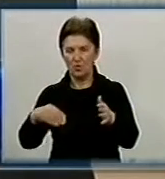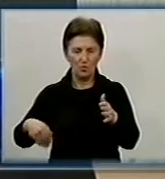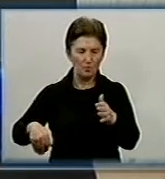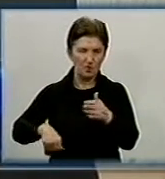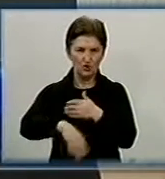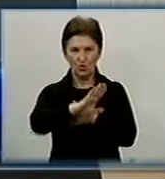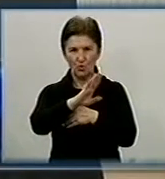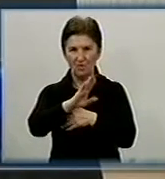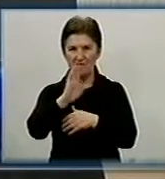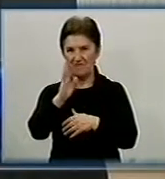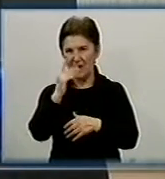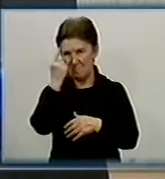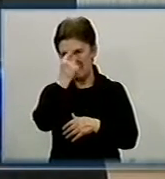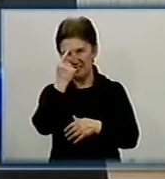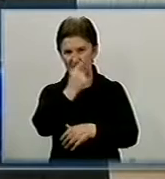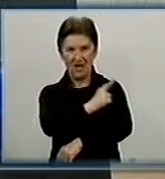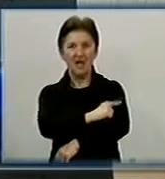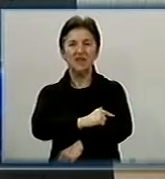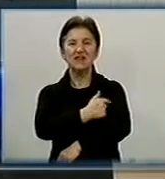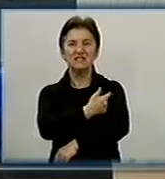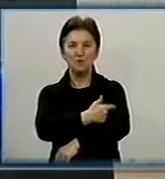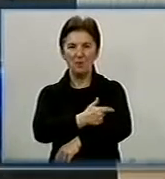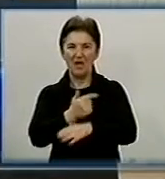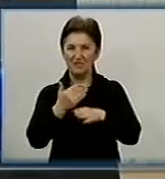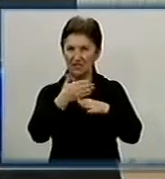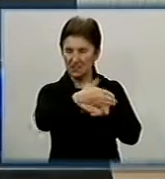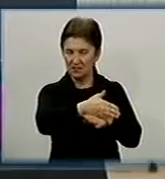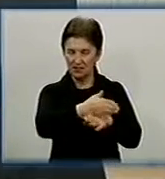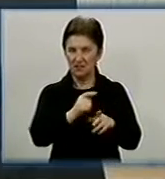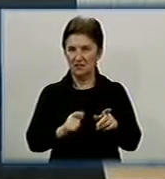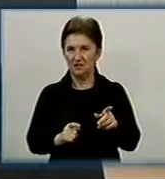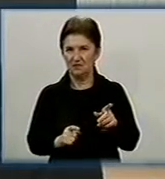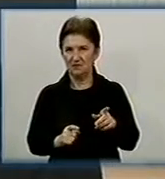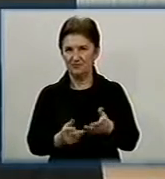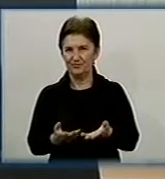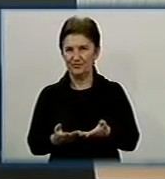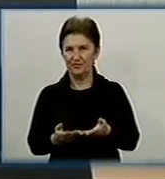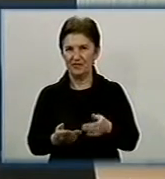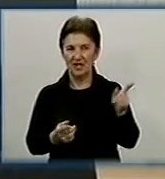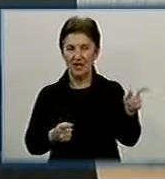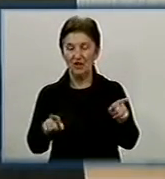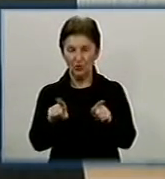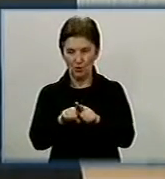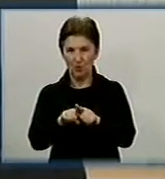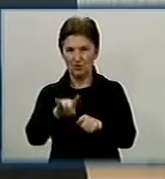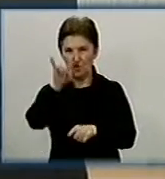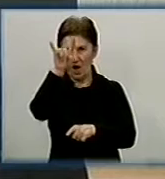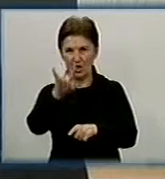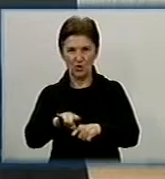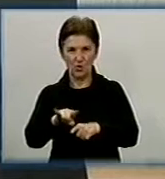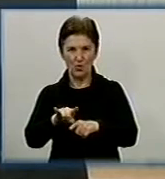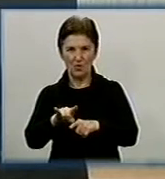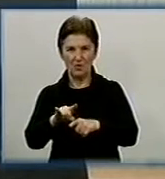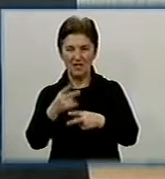психдиспансера, вибив там теж вікно, виламав рішотку зразу,